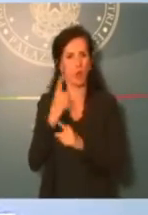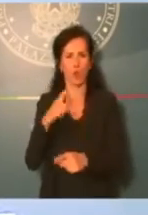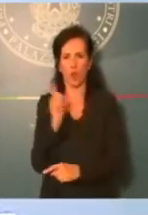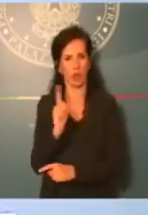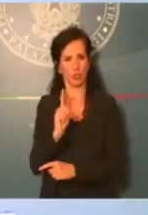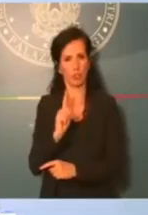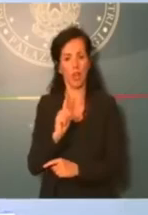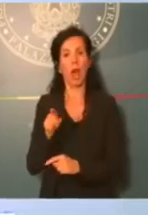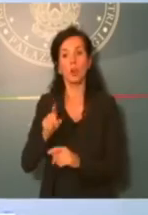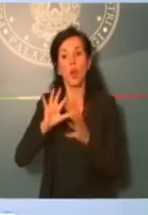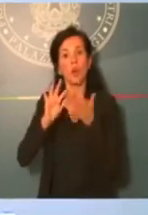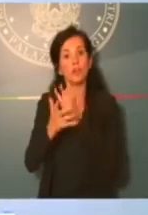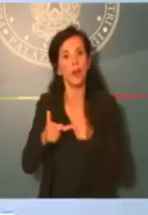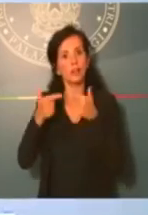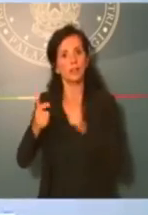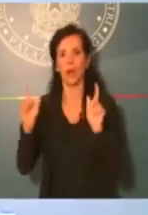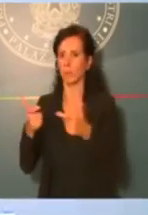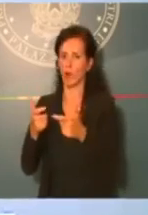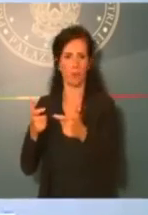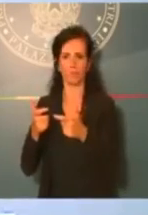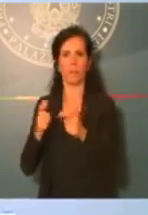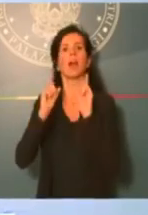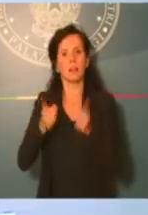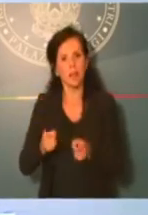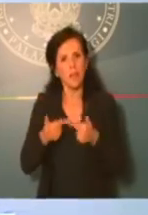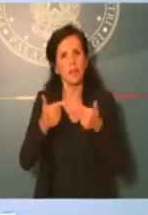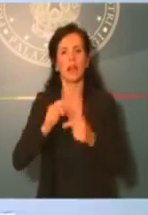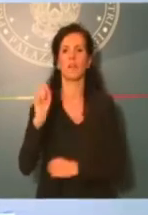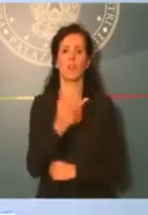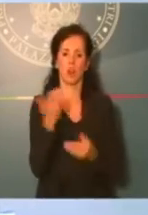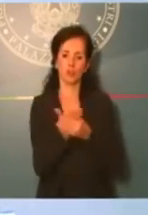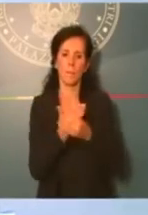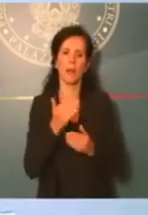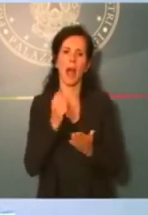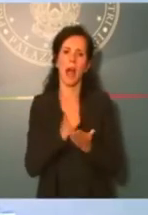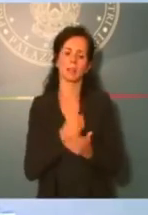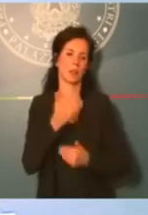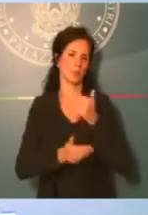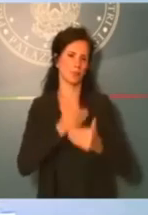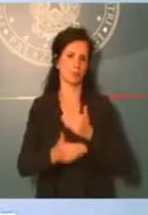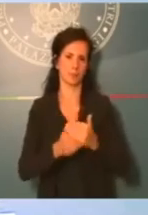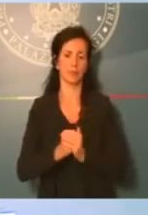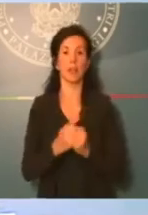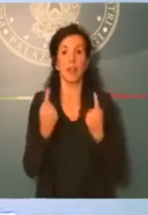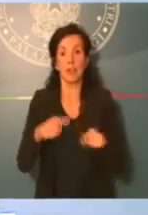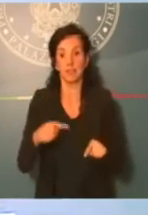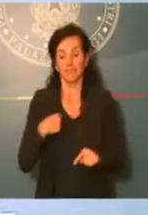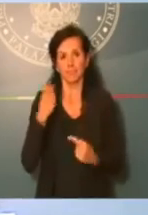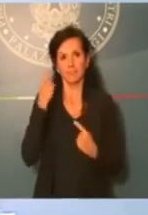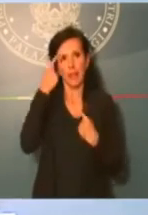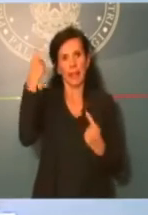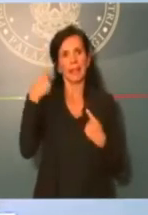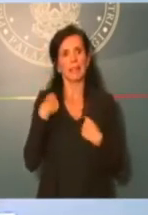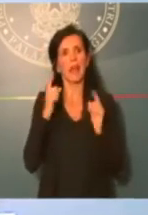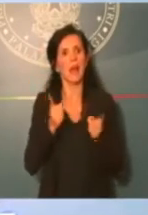un blocco per la velocizzazione e l'esplettazione delle pratiche. Penso sempre nell'idea di snellire